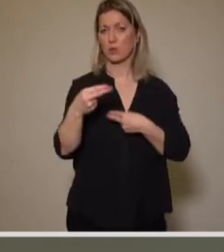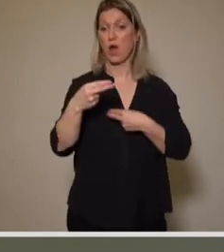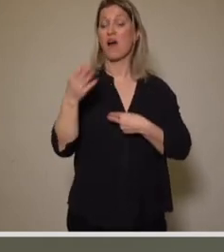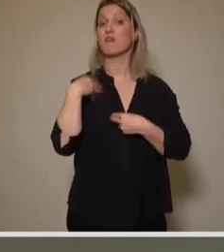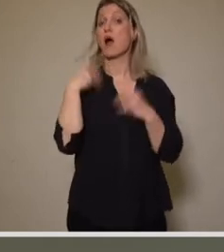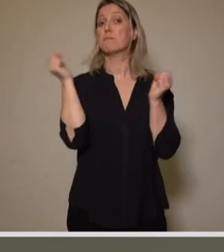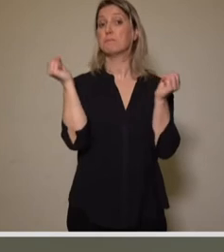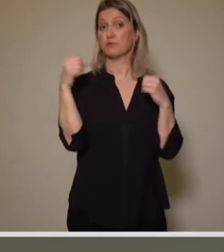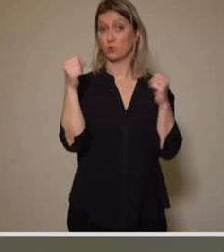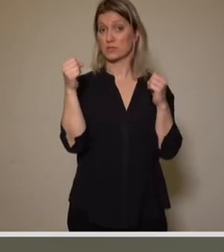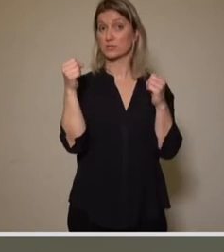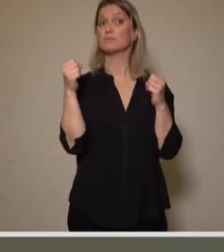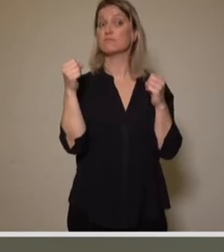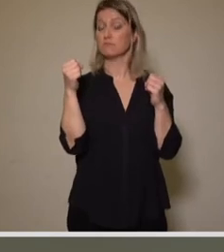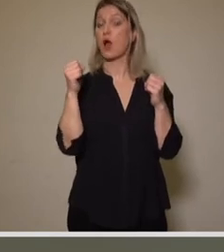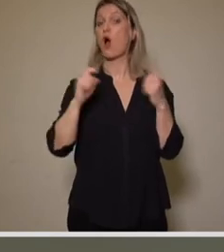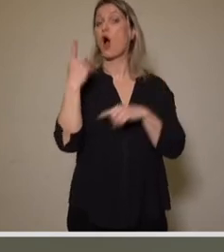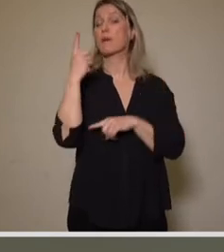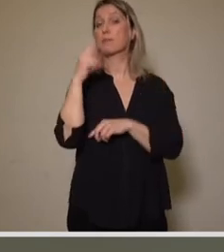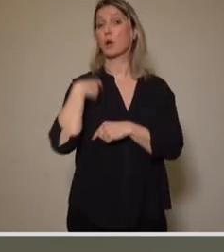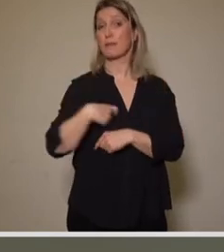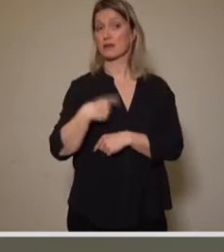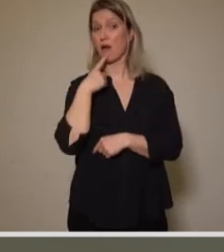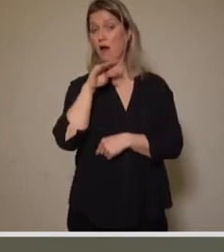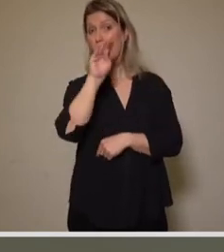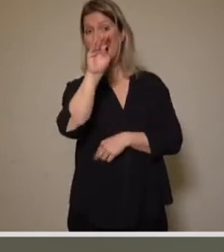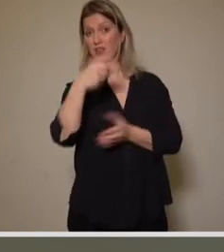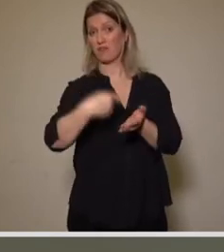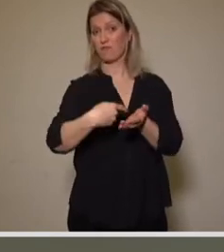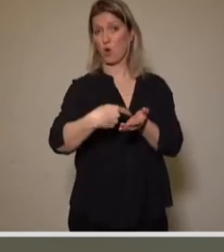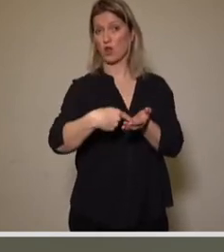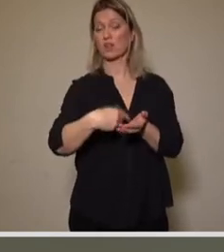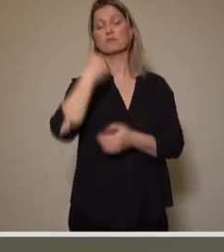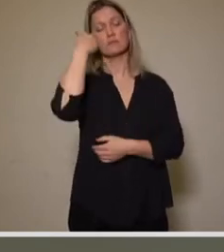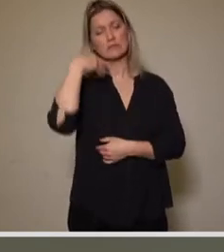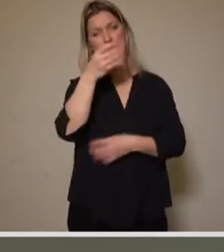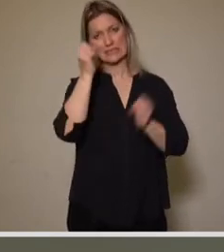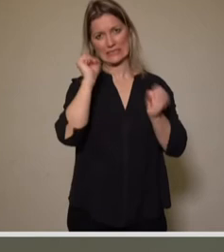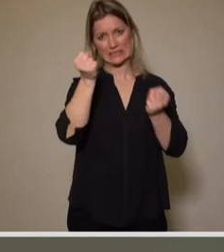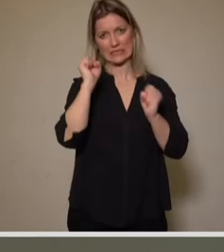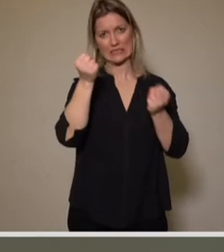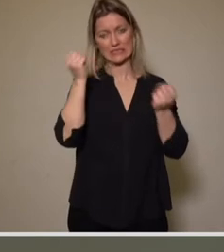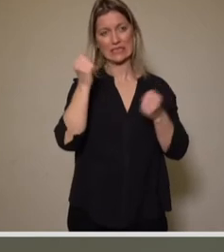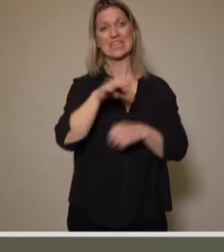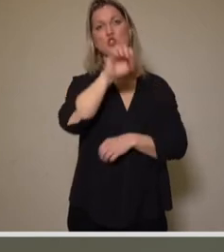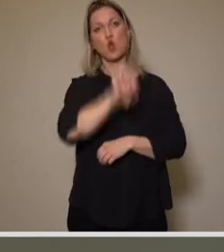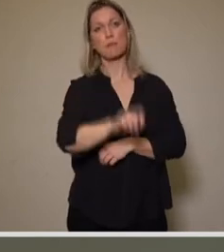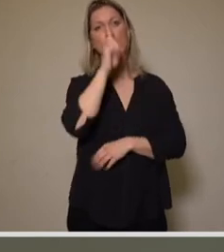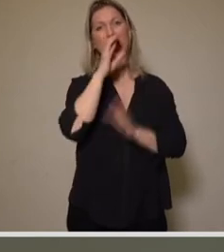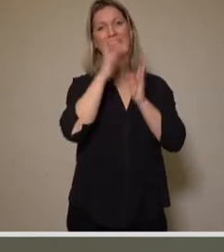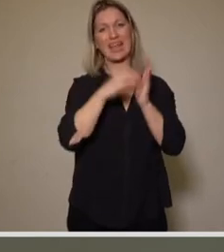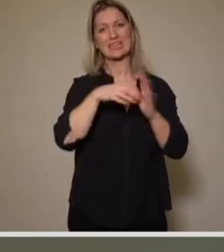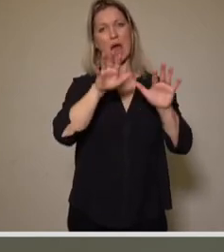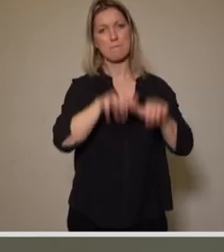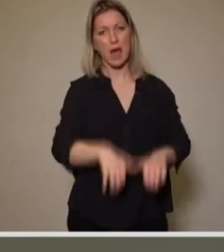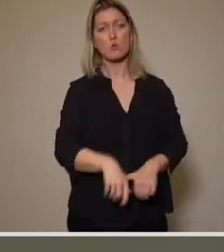den Oberbürgermeister aufgefordert, alles zu unternehmen, den Kiesabbau in Söbrigen zu verhindern.